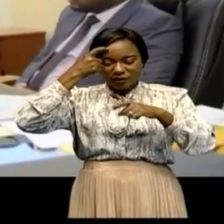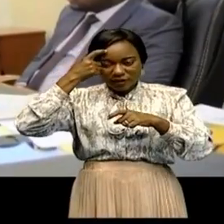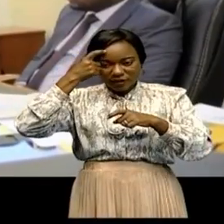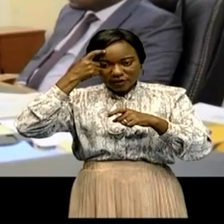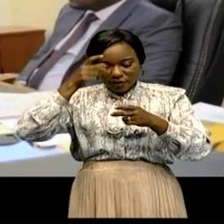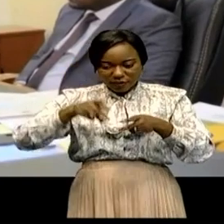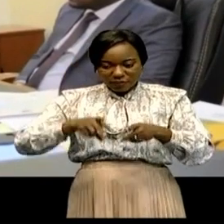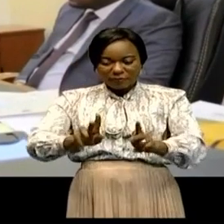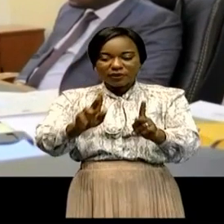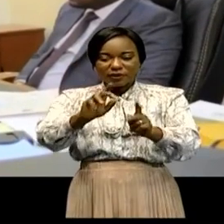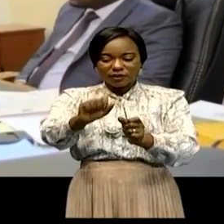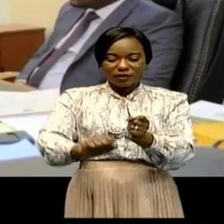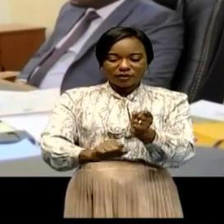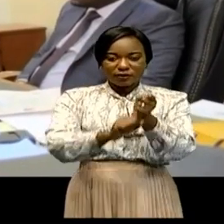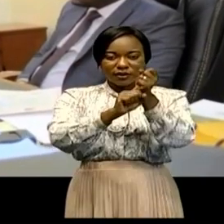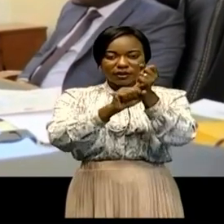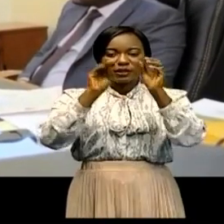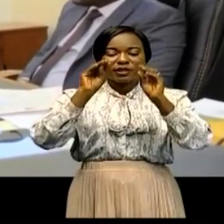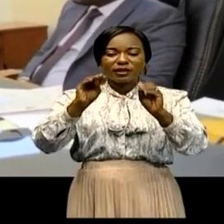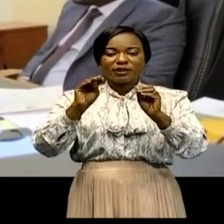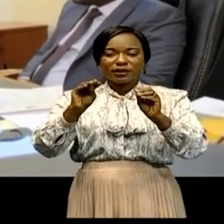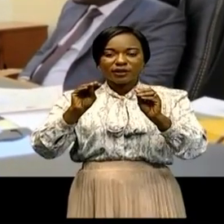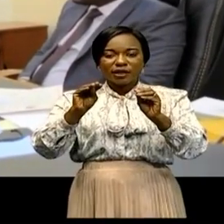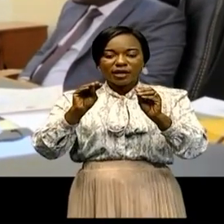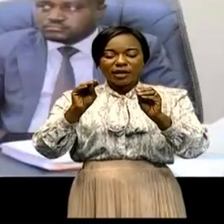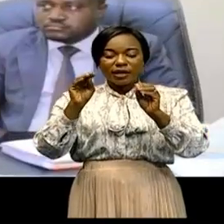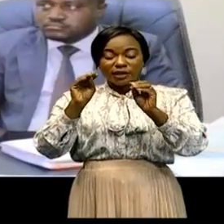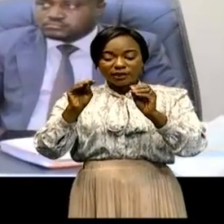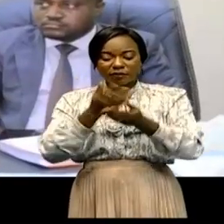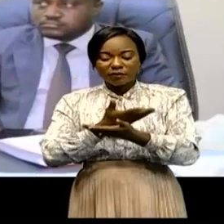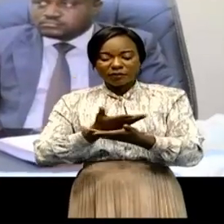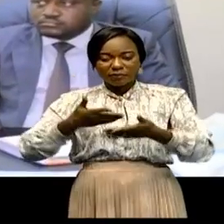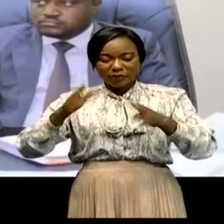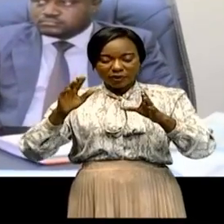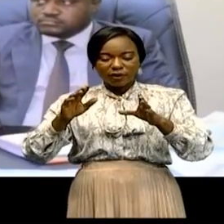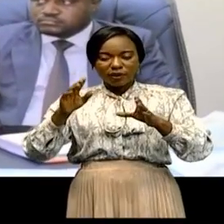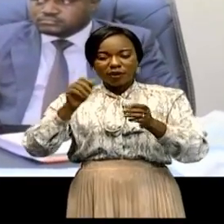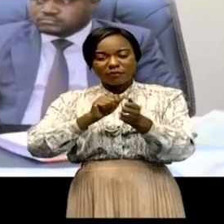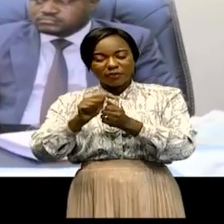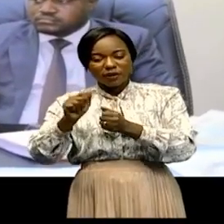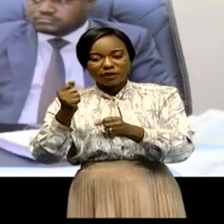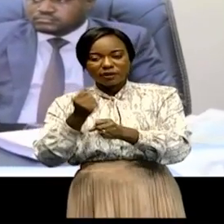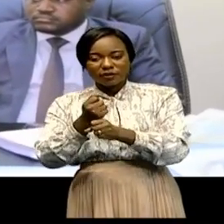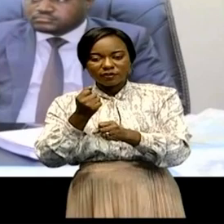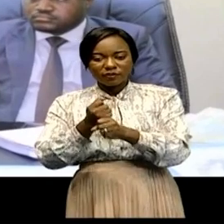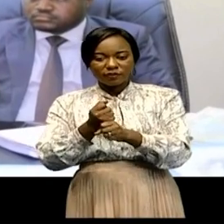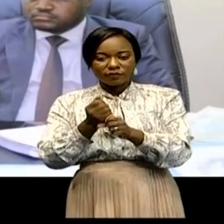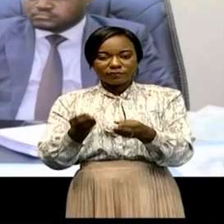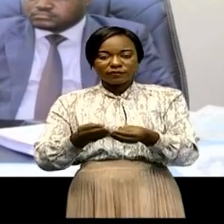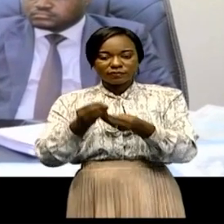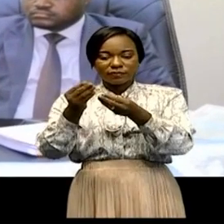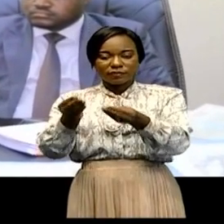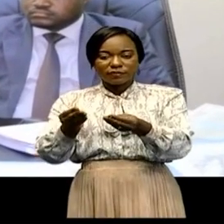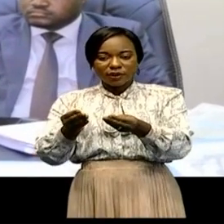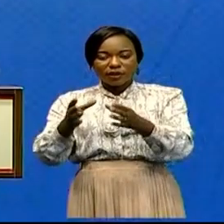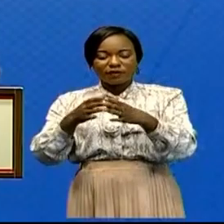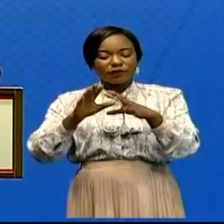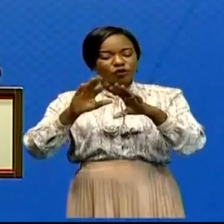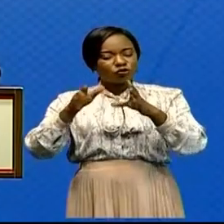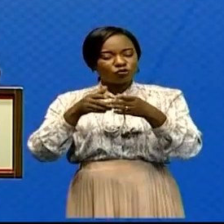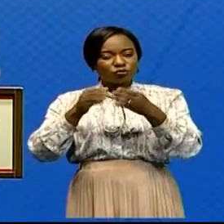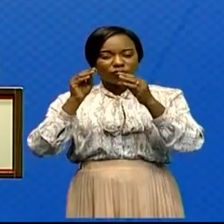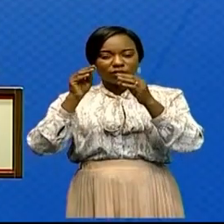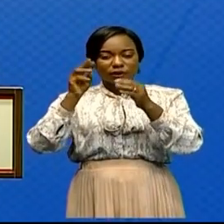la gratuité de l'enseignement primaire, d'où l'urgence de l'activer par les mécanismes et de son mise en œuvre avec tous les ministres